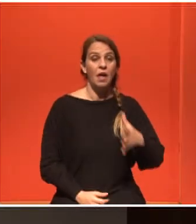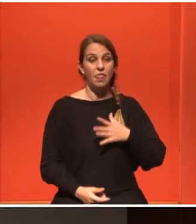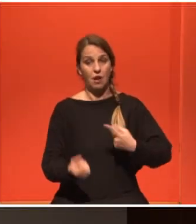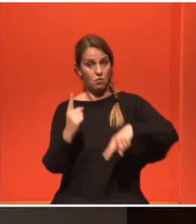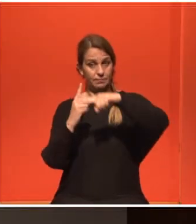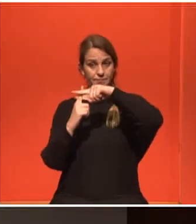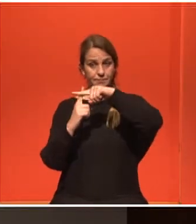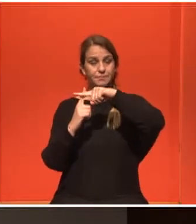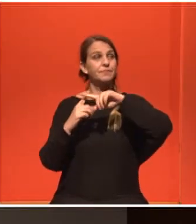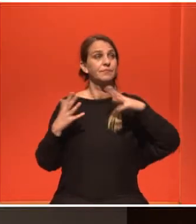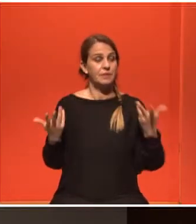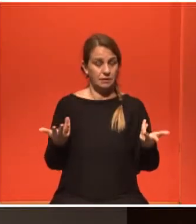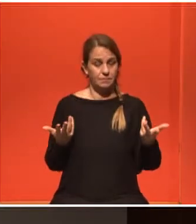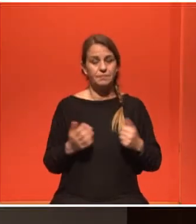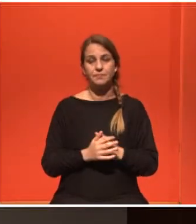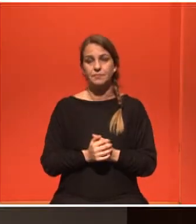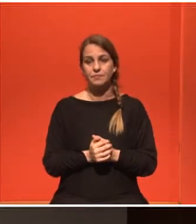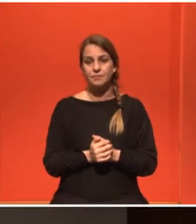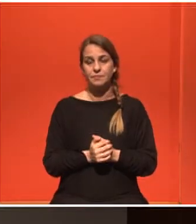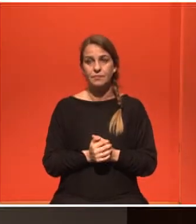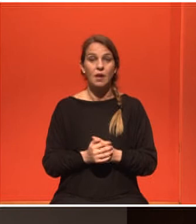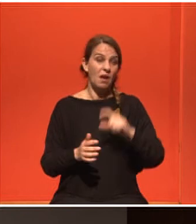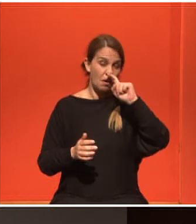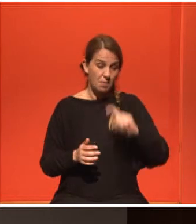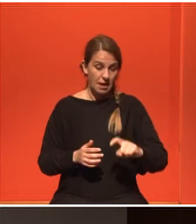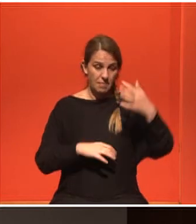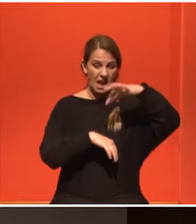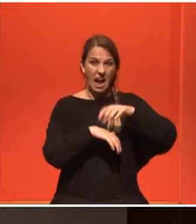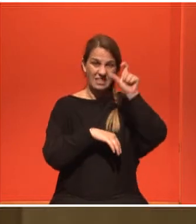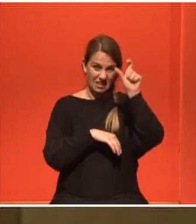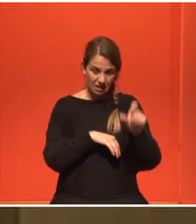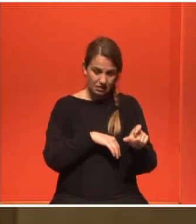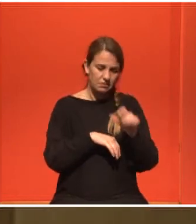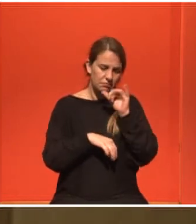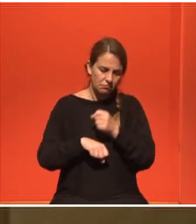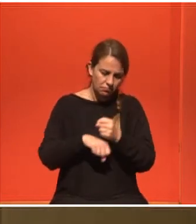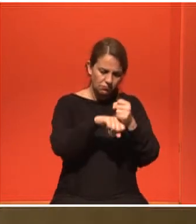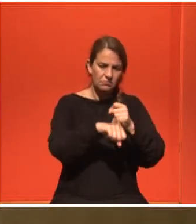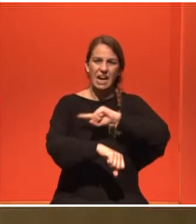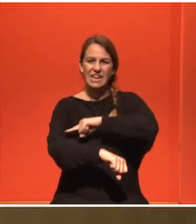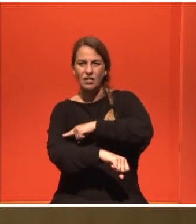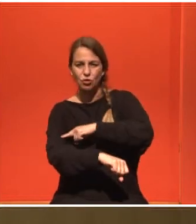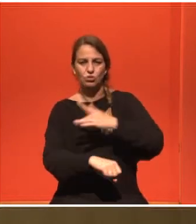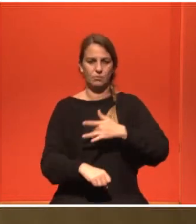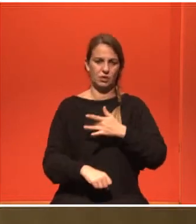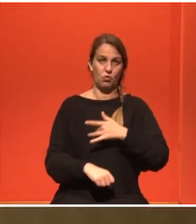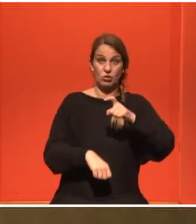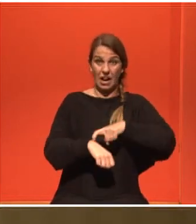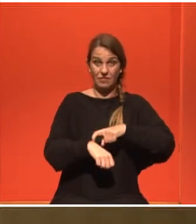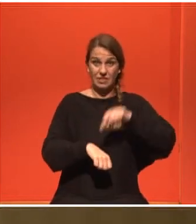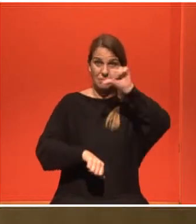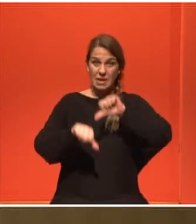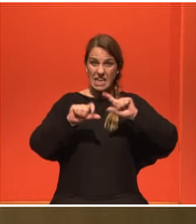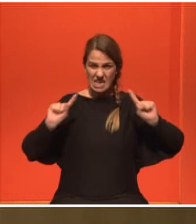εδώ πρέπει να σταθεί δίπλα στον ασθενή ο γιατρός ή ψυχολόγος και πάνω στη διαδικασία και στην περίοδο που η χημιοθεραπεία θα έχει